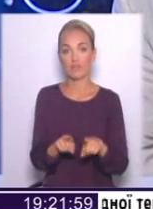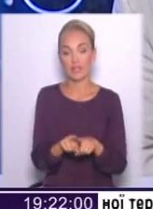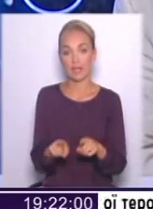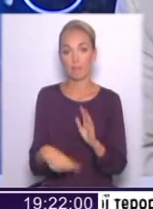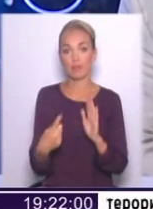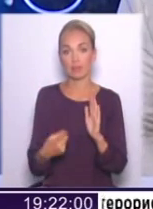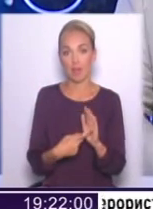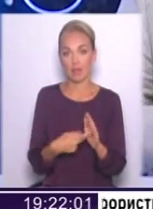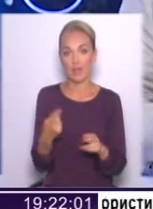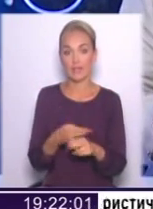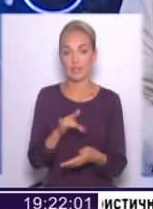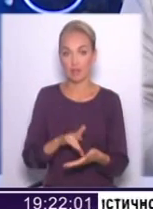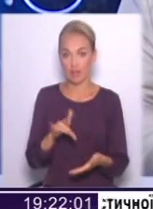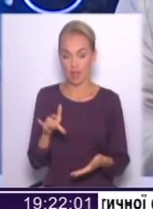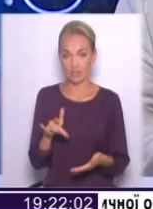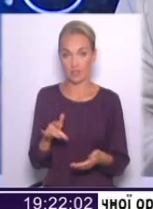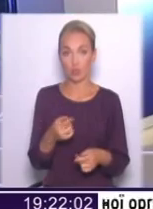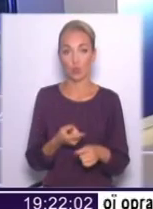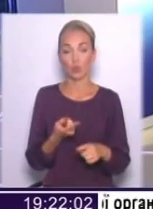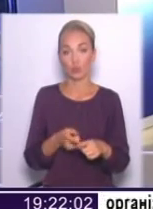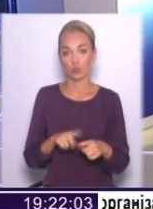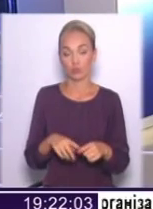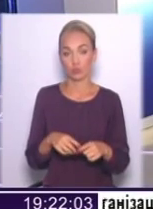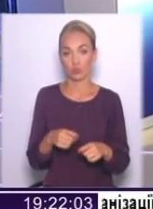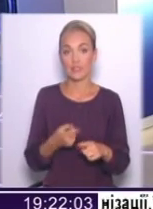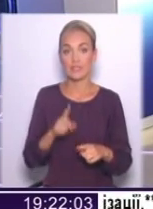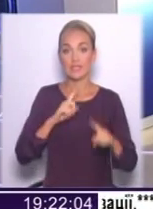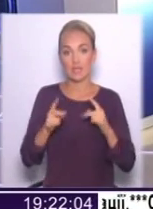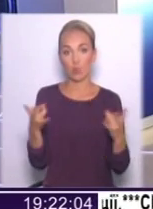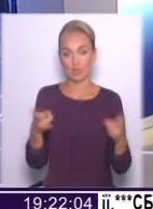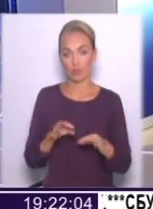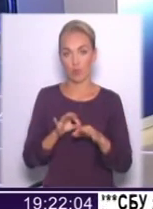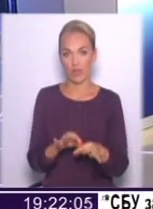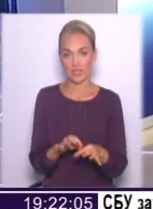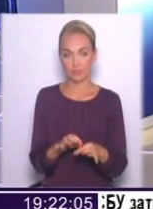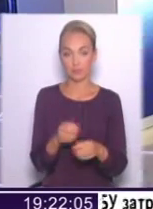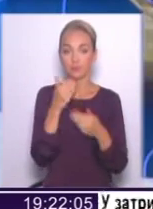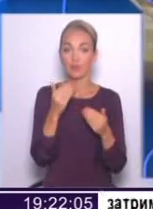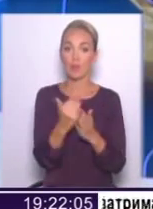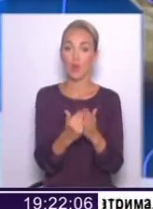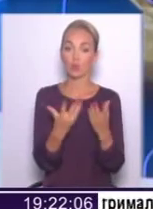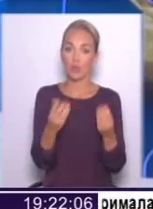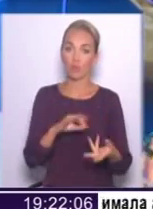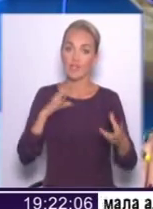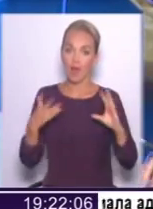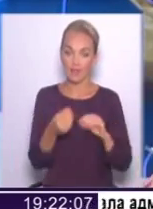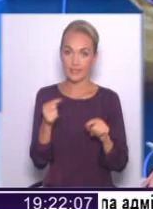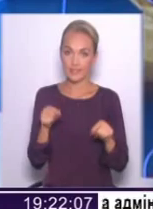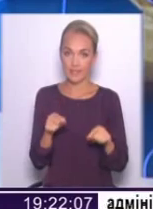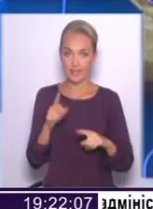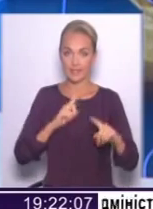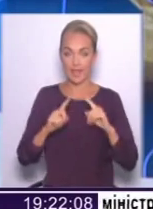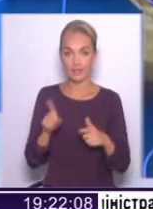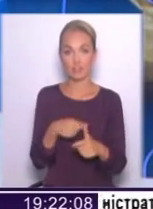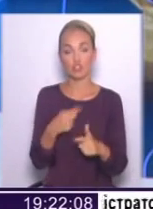децентралізації. Тому, очевидно, це засідання потрібно провести. На порядку денному взагалі цієї сесії,